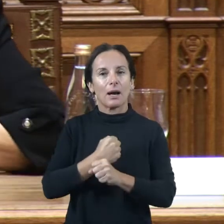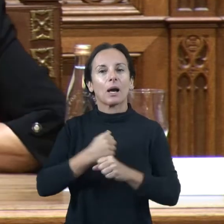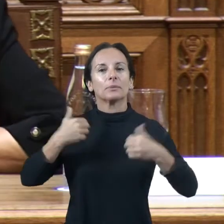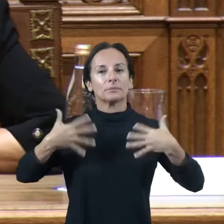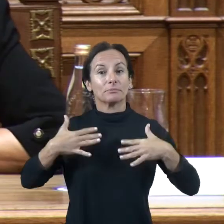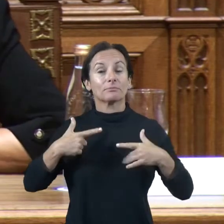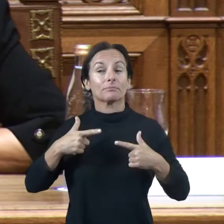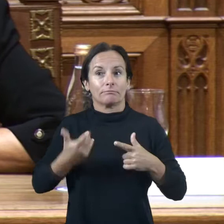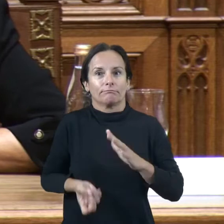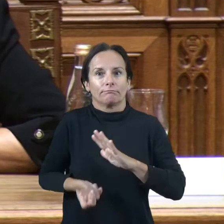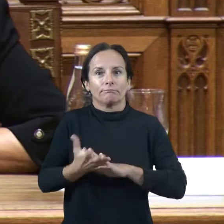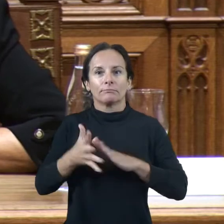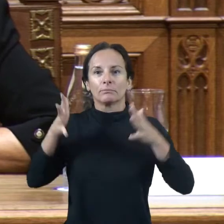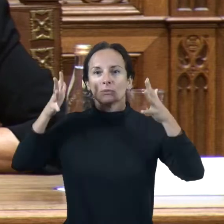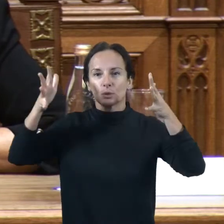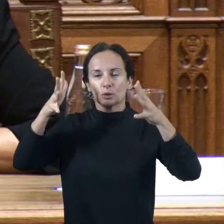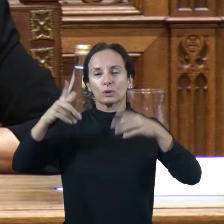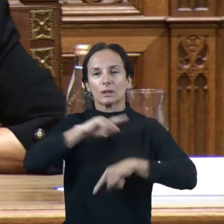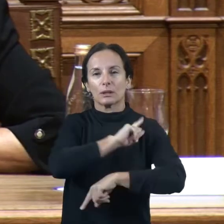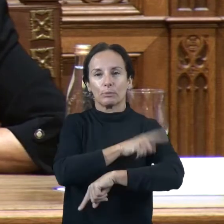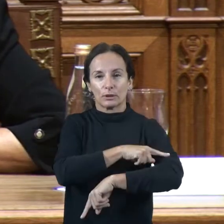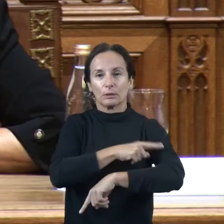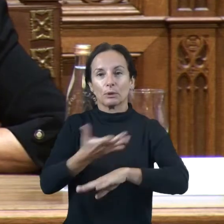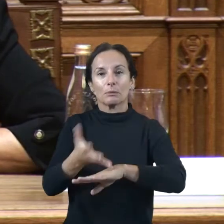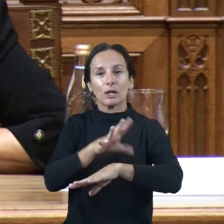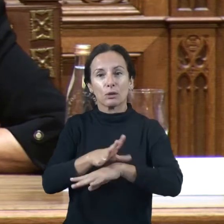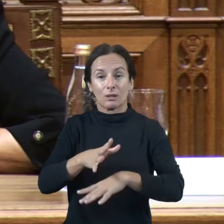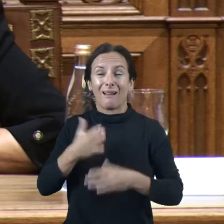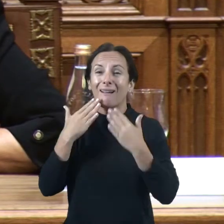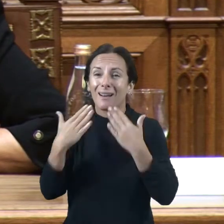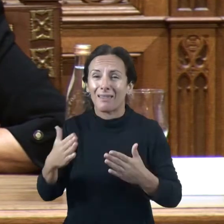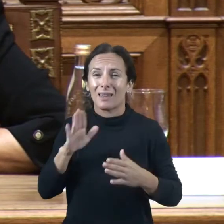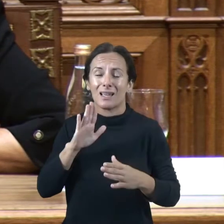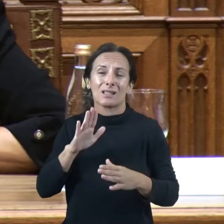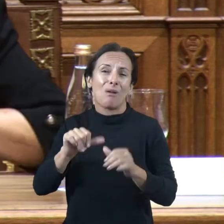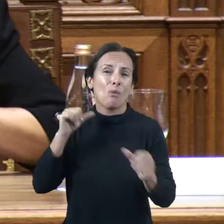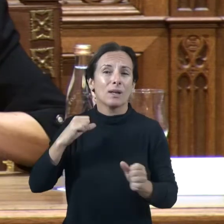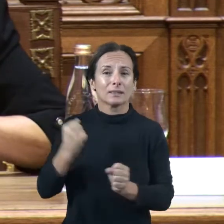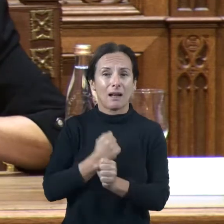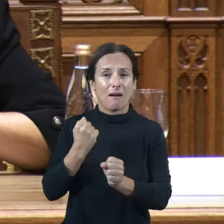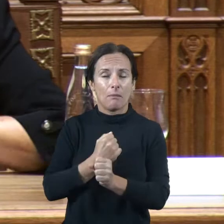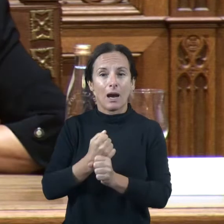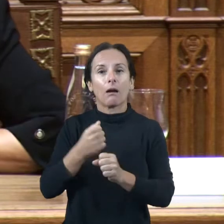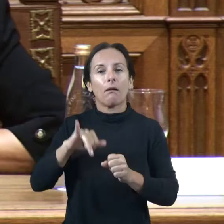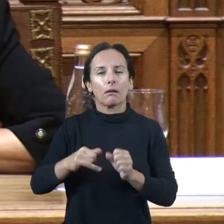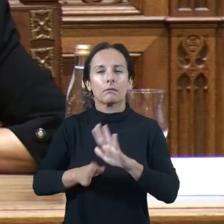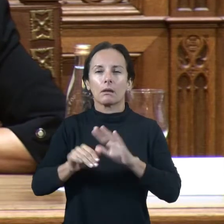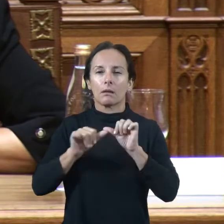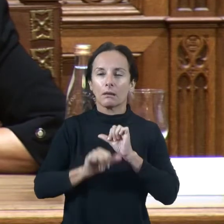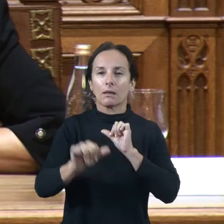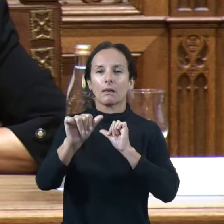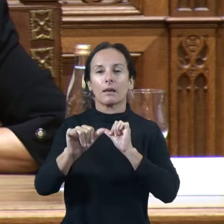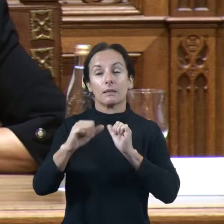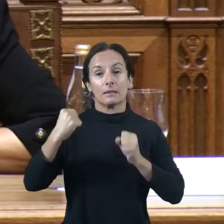indirecta d'aquest Consell Esportiu de Mallorca per la feina que faig i per ser que hem de seguir fent i que aquest Consell serà